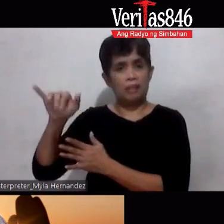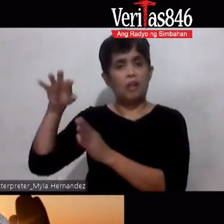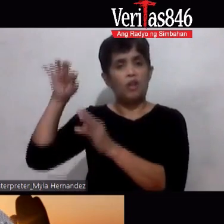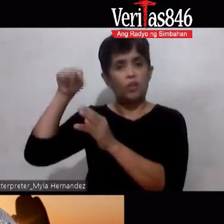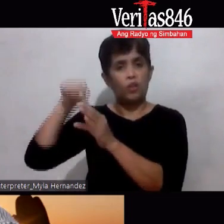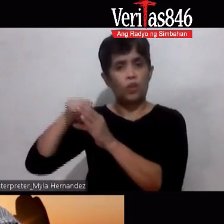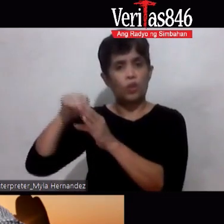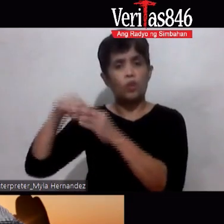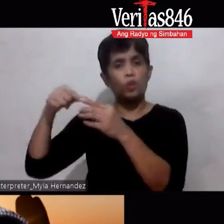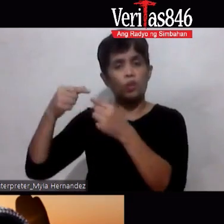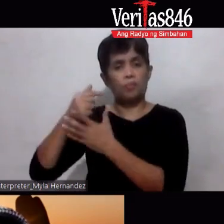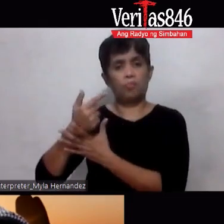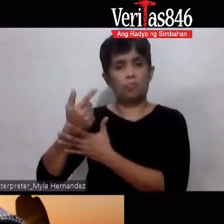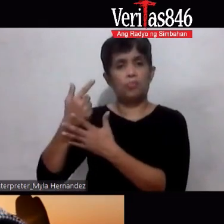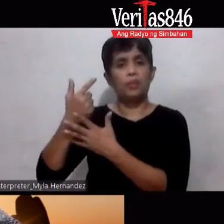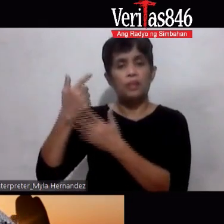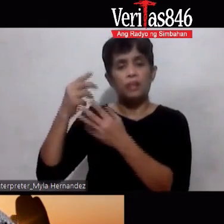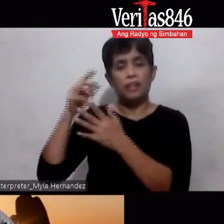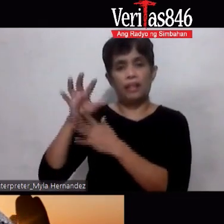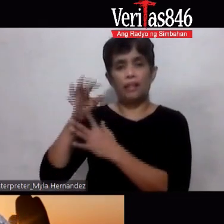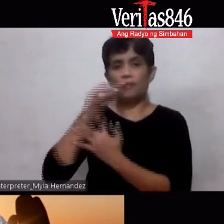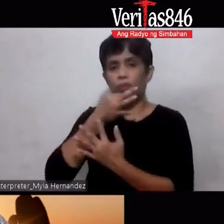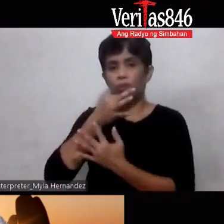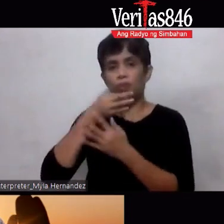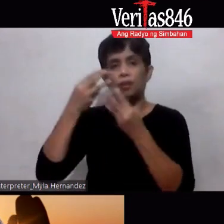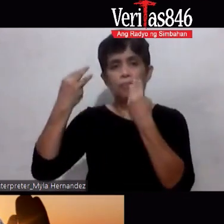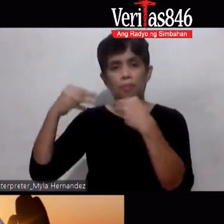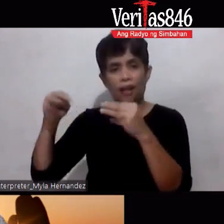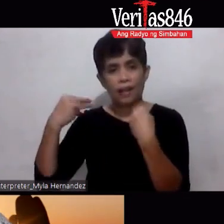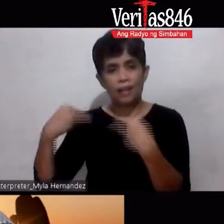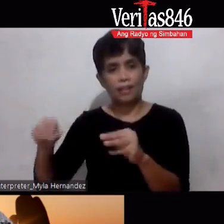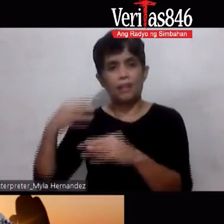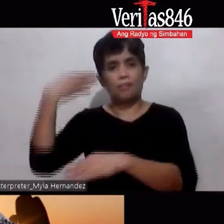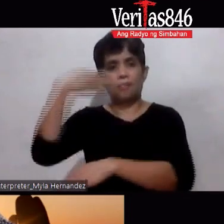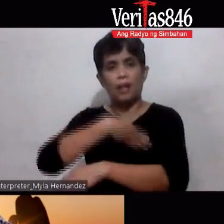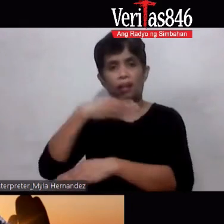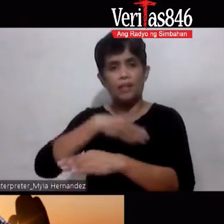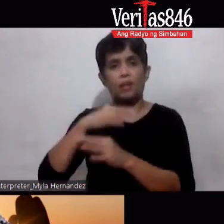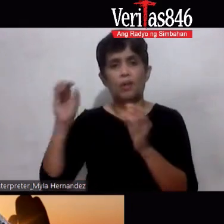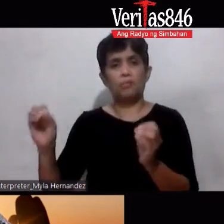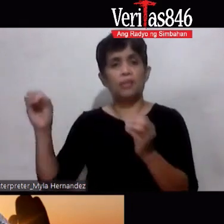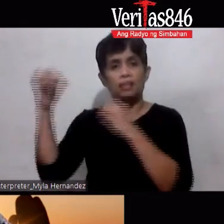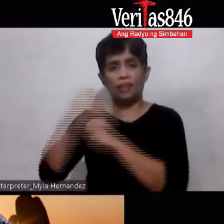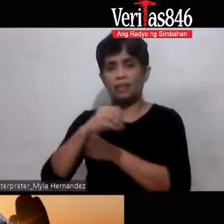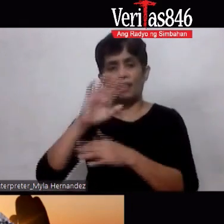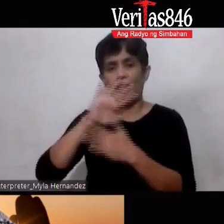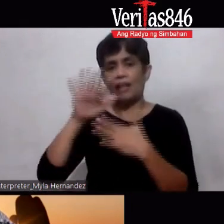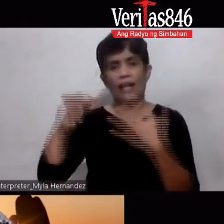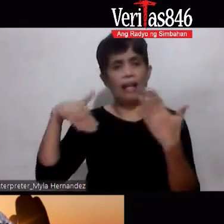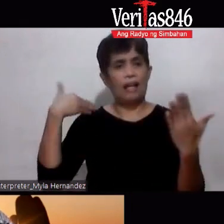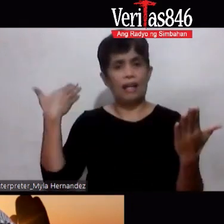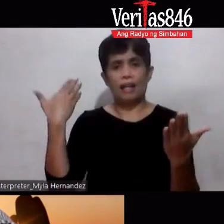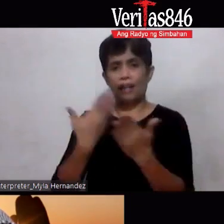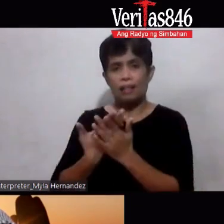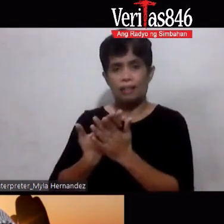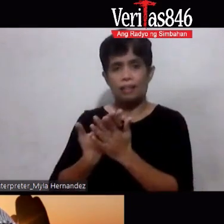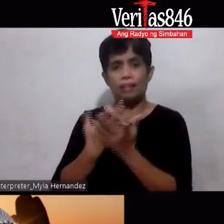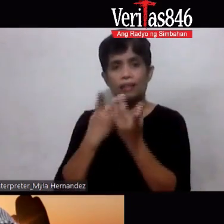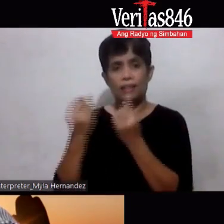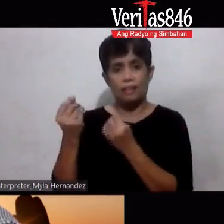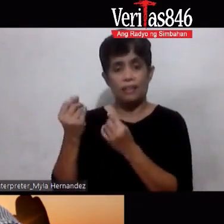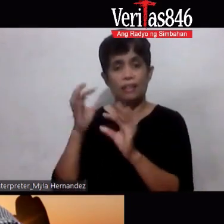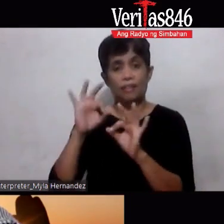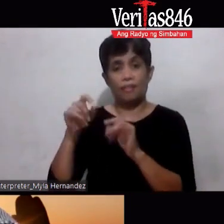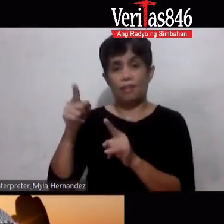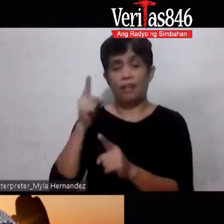kailangan ng pagkain palengke banko opisina lahat ginagawa ko so kung meron man akong ginawang